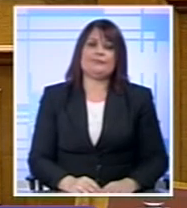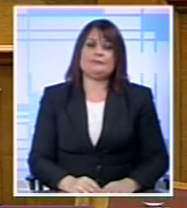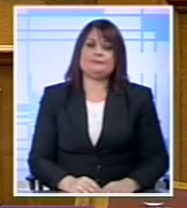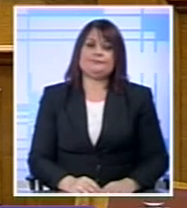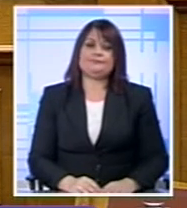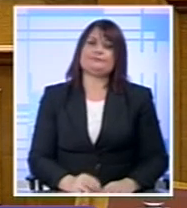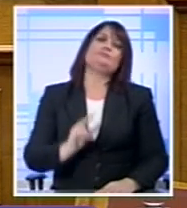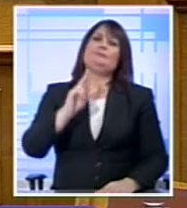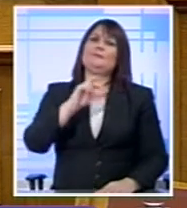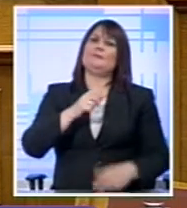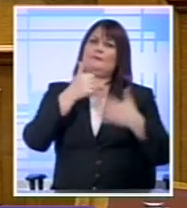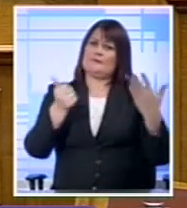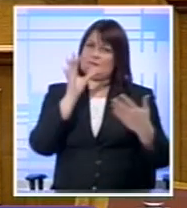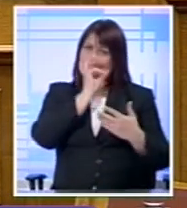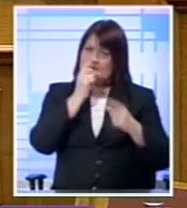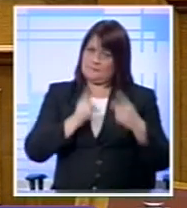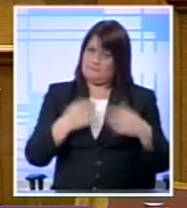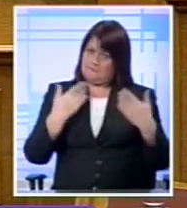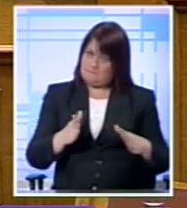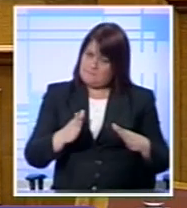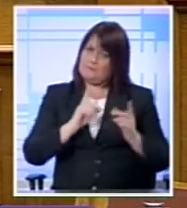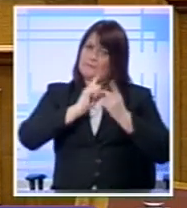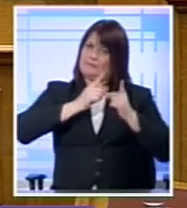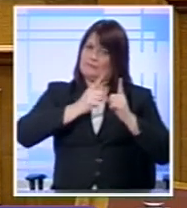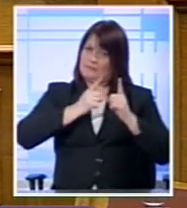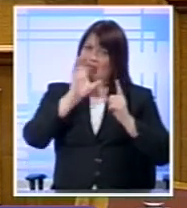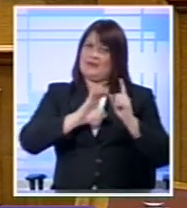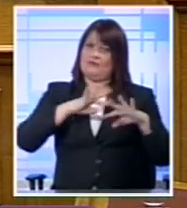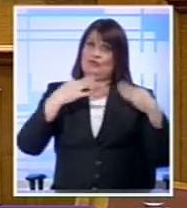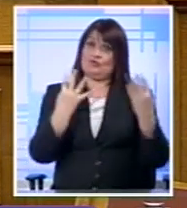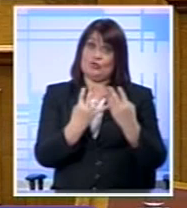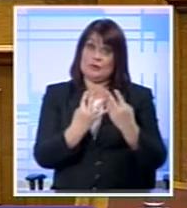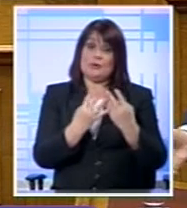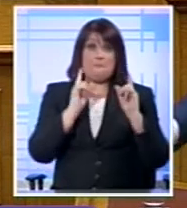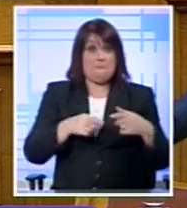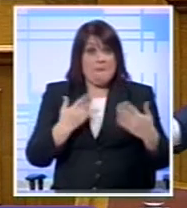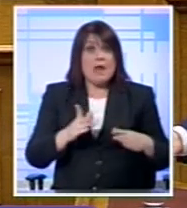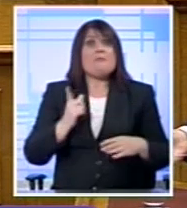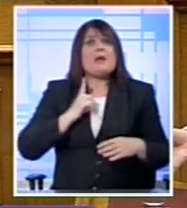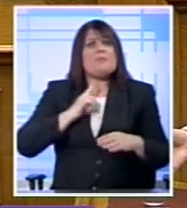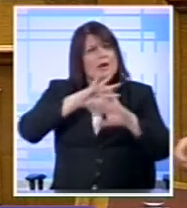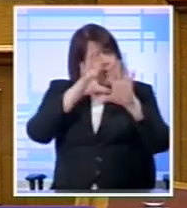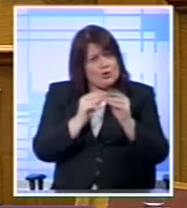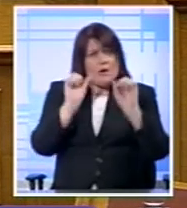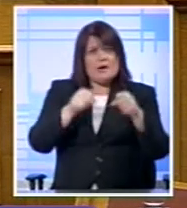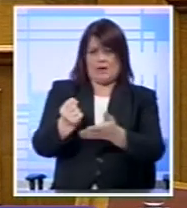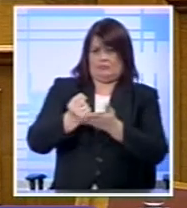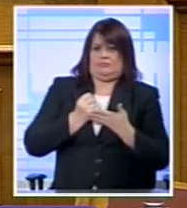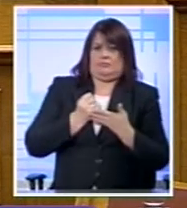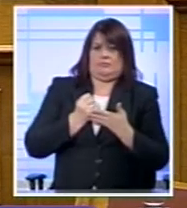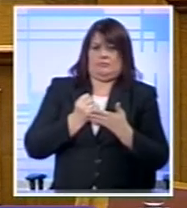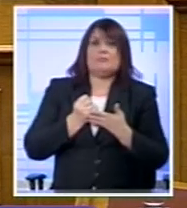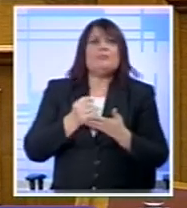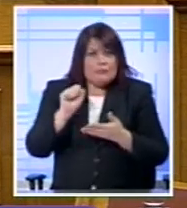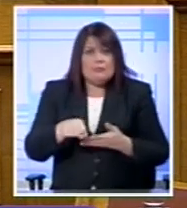συμφωνία της 26ης Οκτωβρίου Για την Ελλάδα Και την Ευρωζώνη Περίμενα Ότι θα υπήρχε ευρύτερη στήριξη Για όλους αυτούς τους